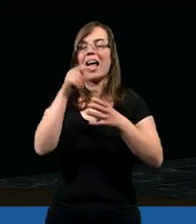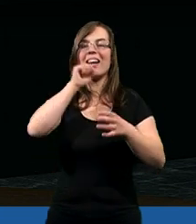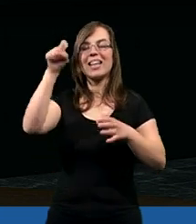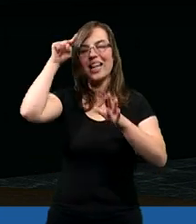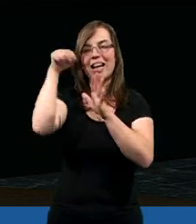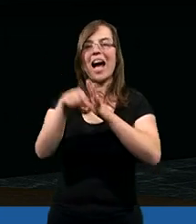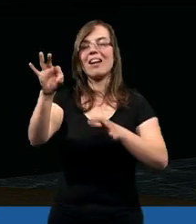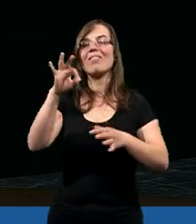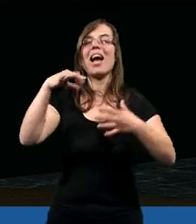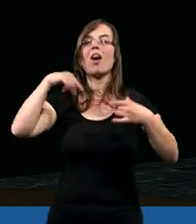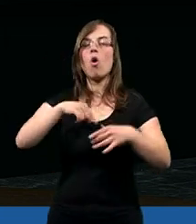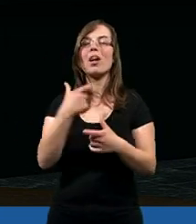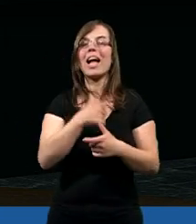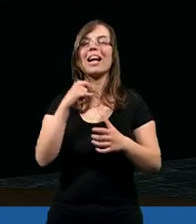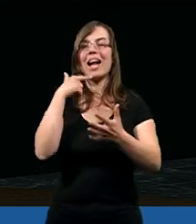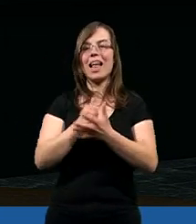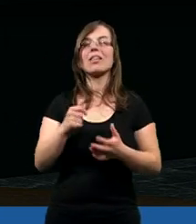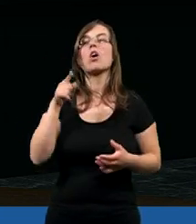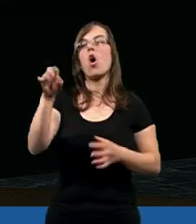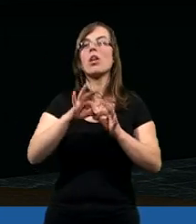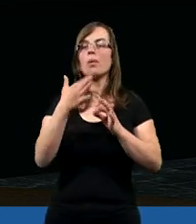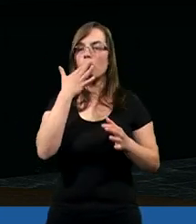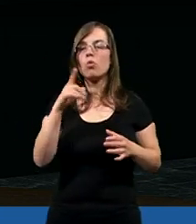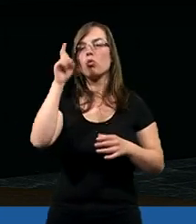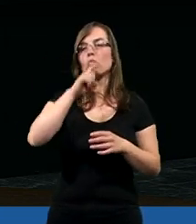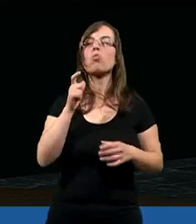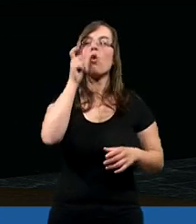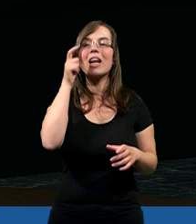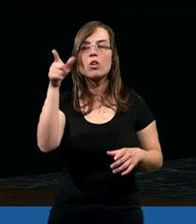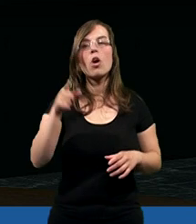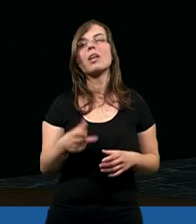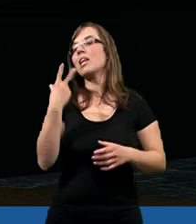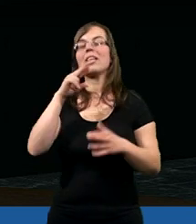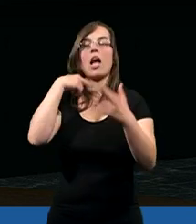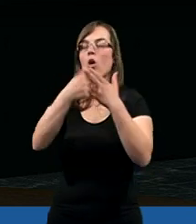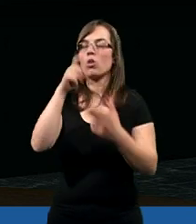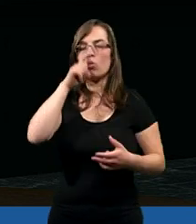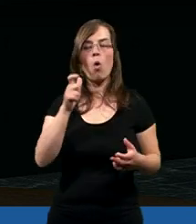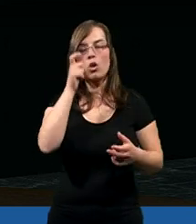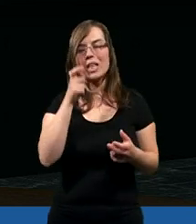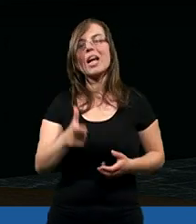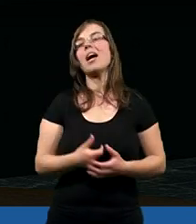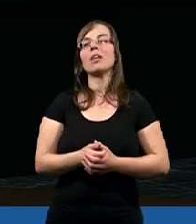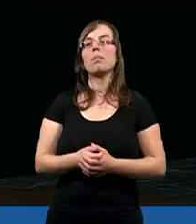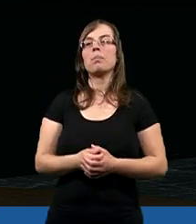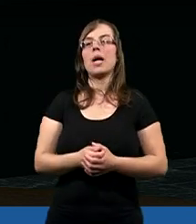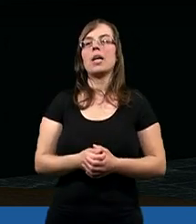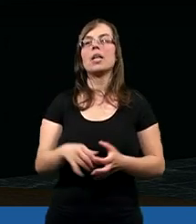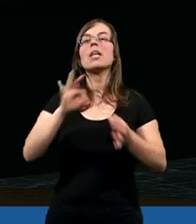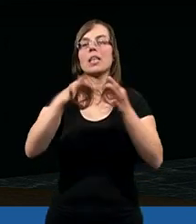znaleziono zdrady w ustach Jego. On, gdy mu złożyczono, nie odpowiadał złożyczeniem.